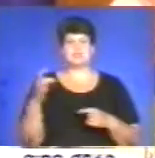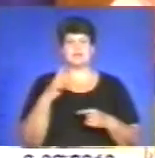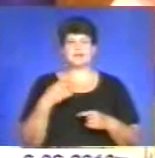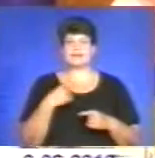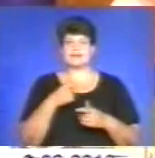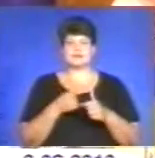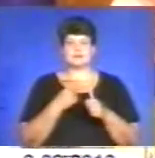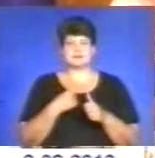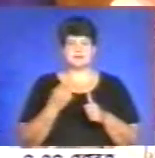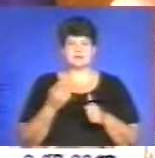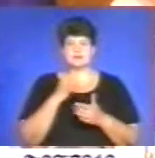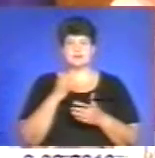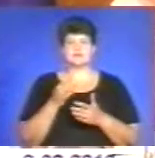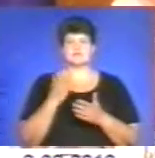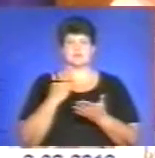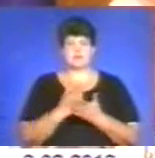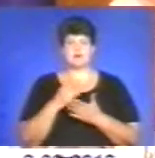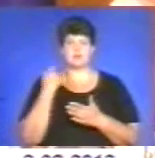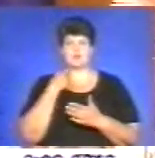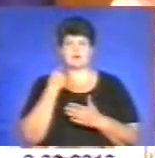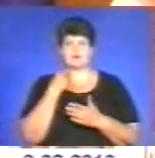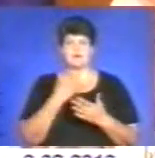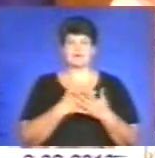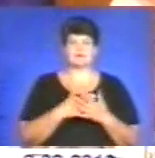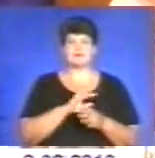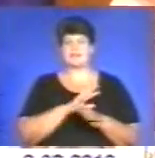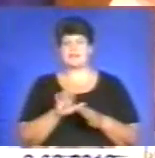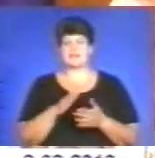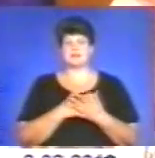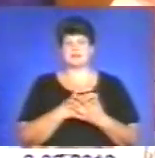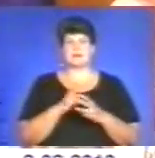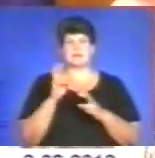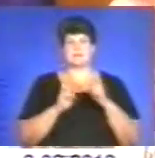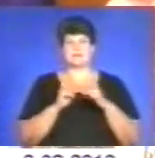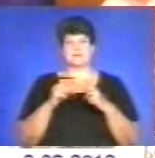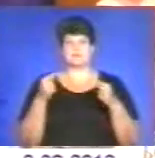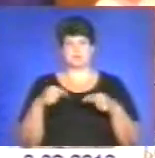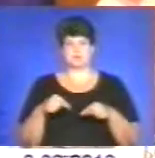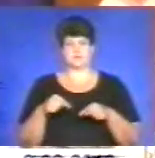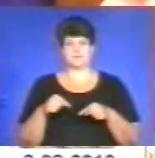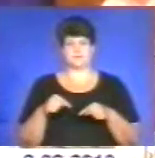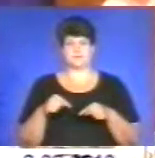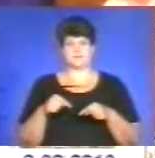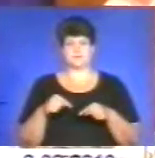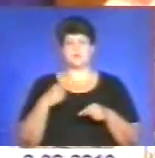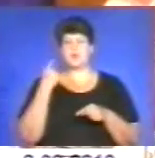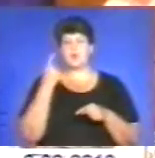назвала, в них є борги по заробітній платі активних, неактивних і підприємствах-банкрутах. Особливо великі борги